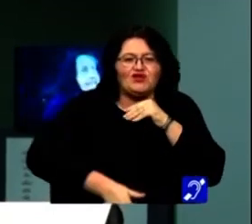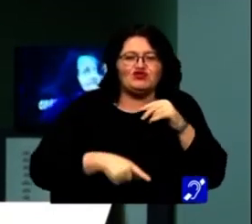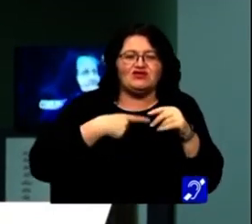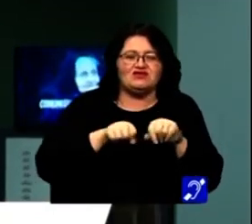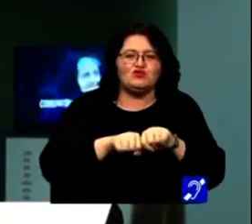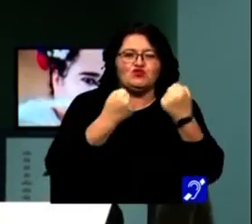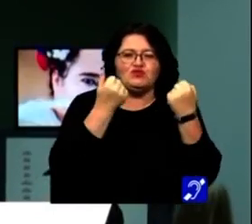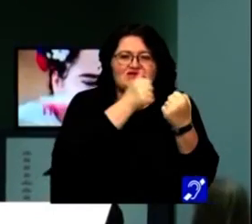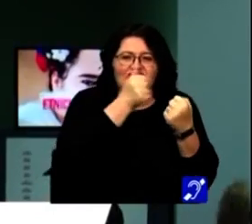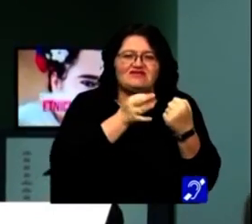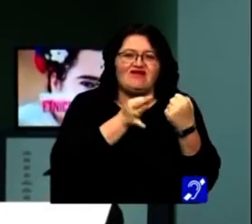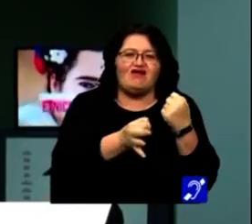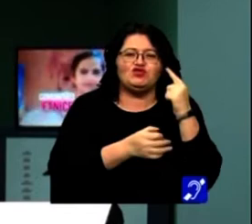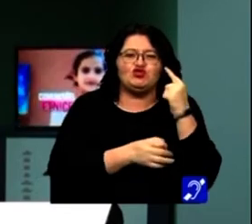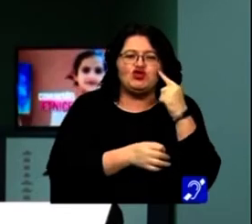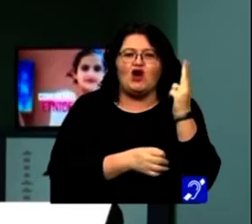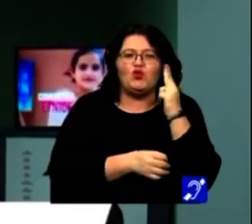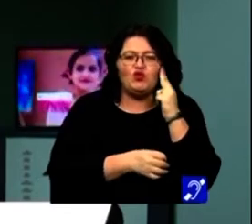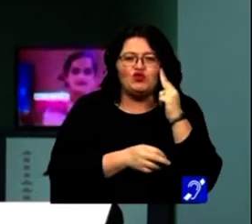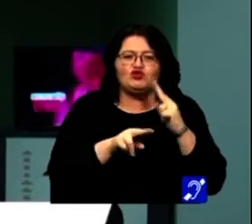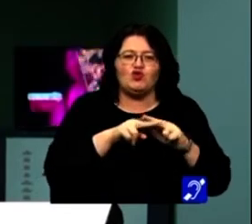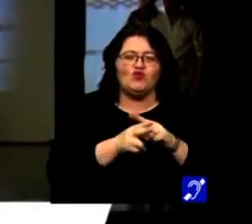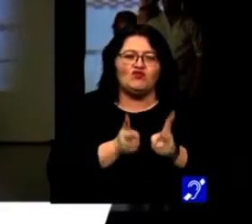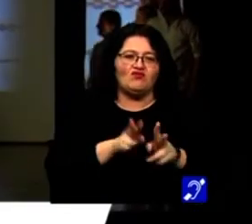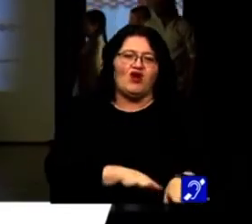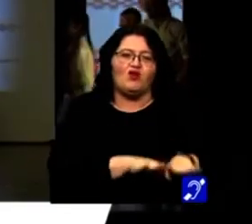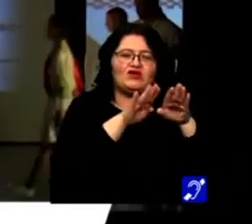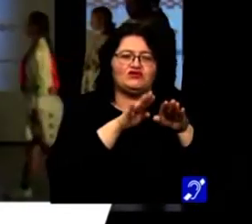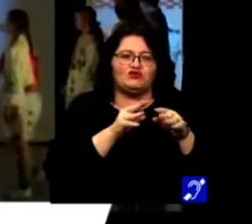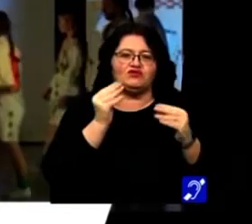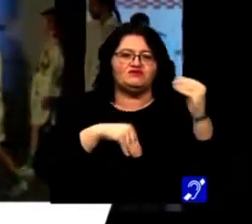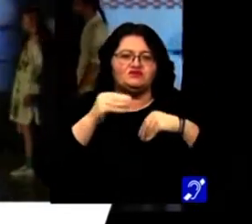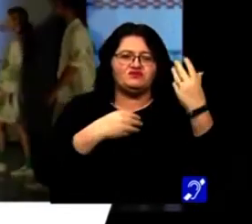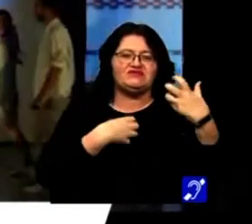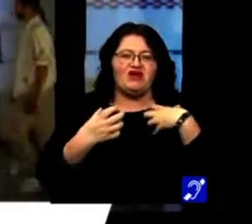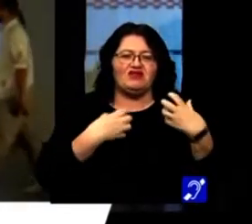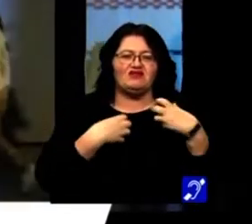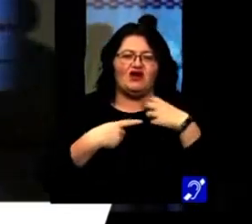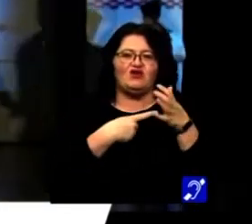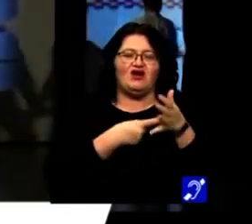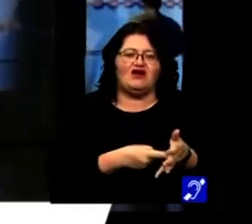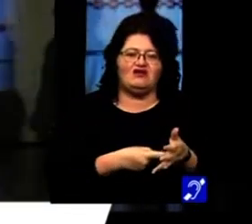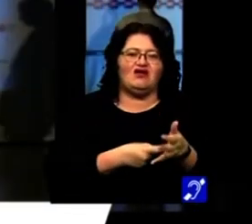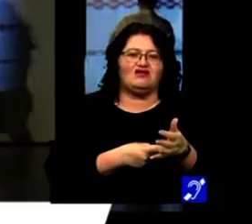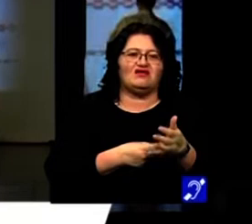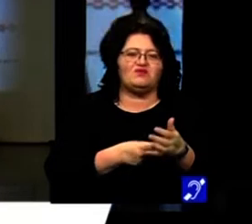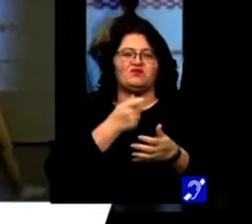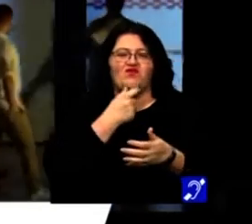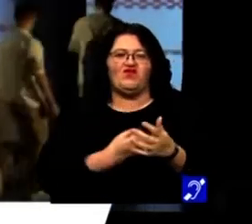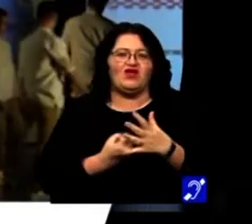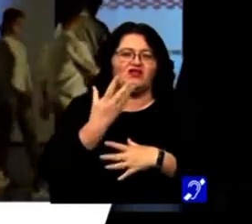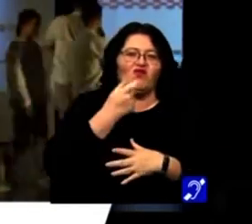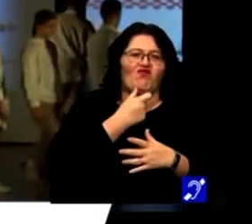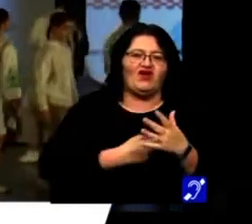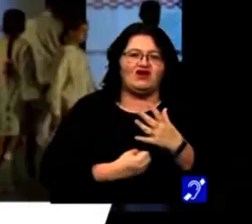rupți de ceea ce știau și cunoșteau și felul în care au fost crescuți. Compoziția spectacolului reflectă acest melanj dintre vechi și nou,